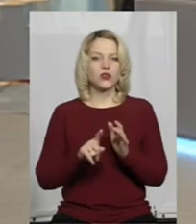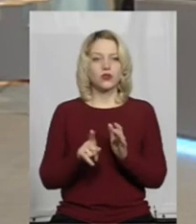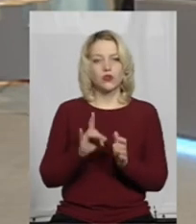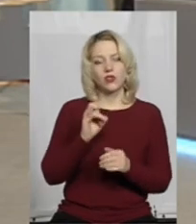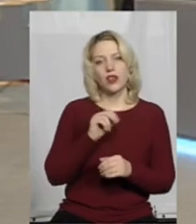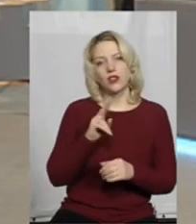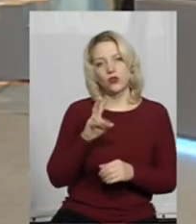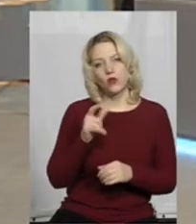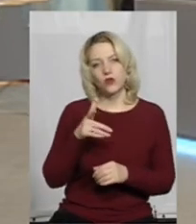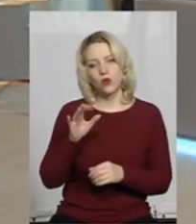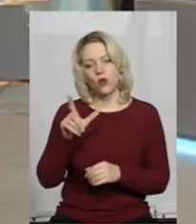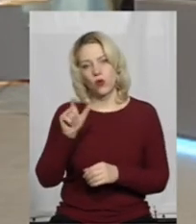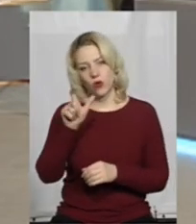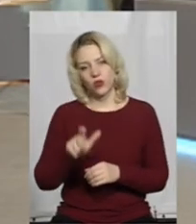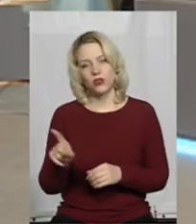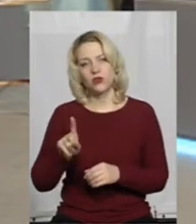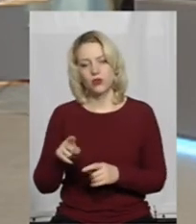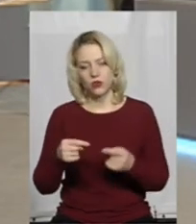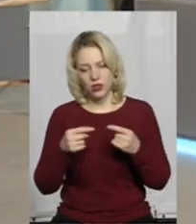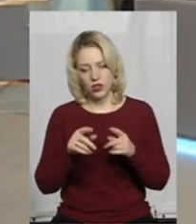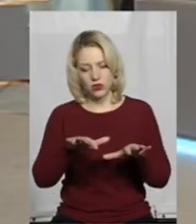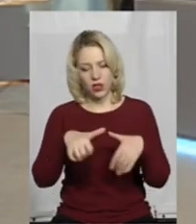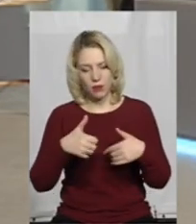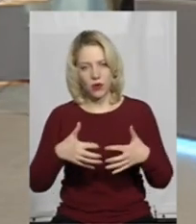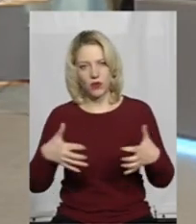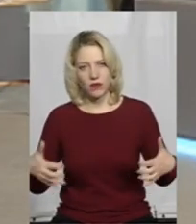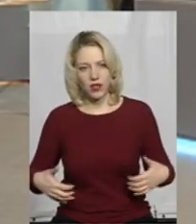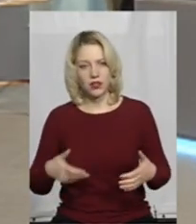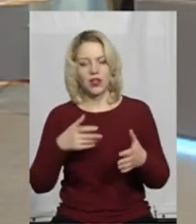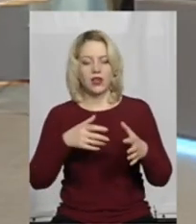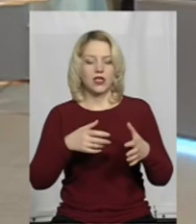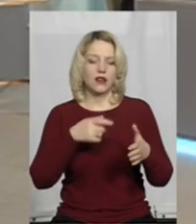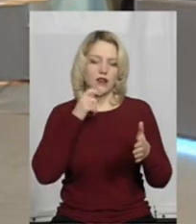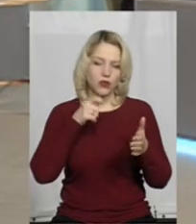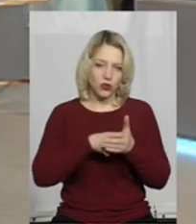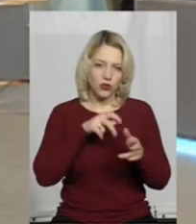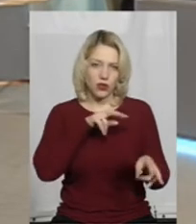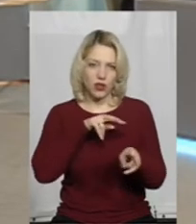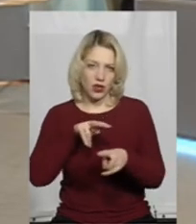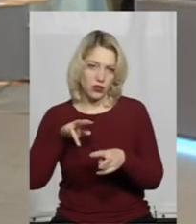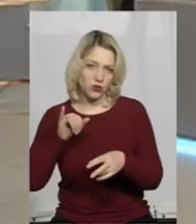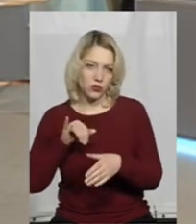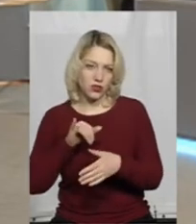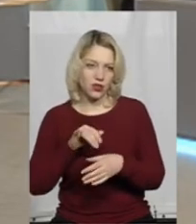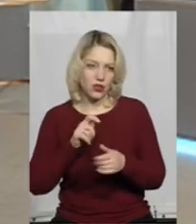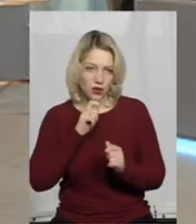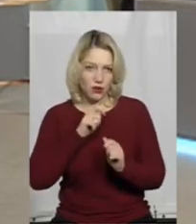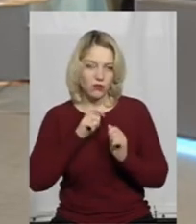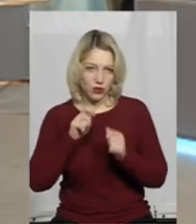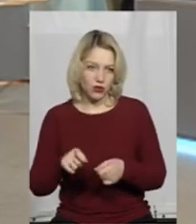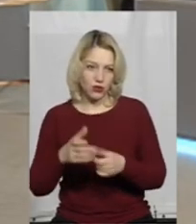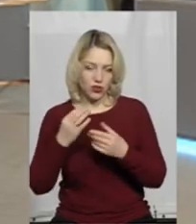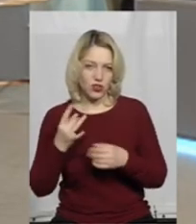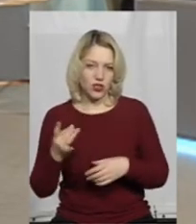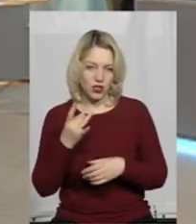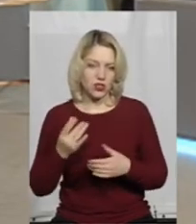Миколи Рачковського, конкретно заберуть тих тварин, доглянуть, відгодують і подарують їм ще